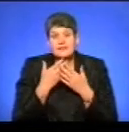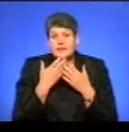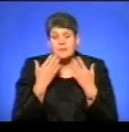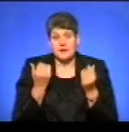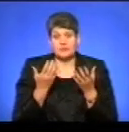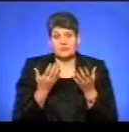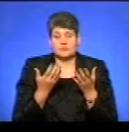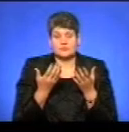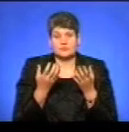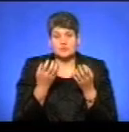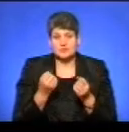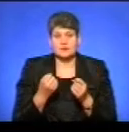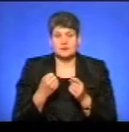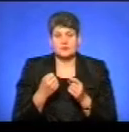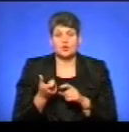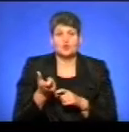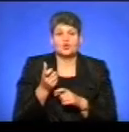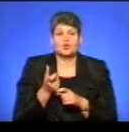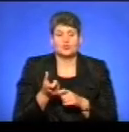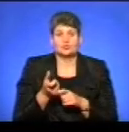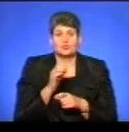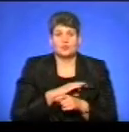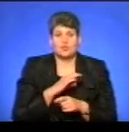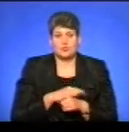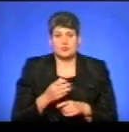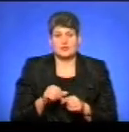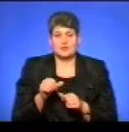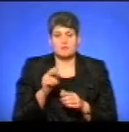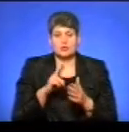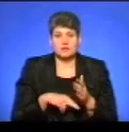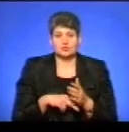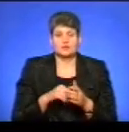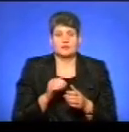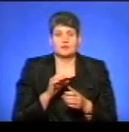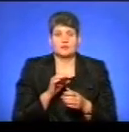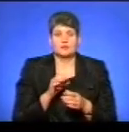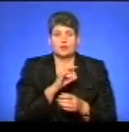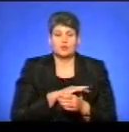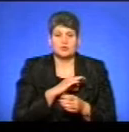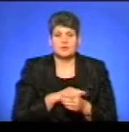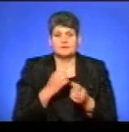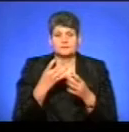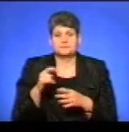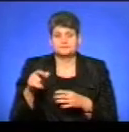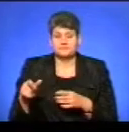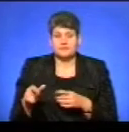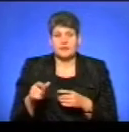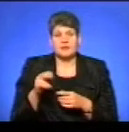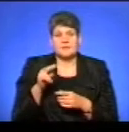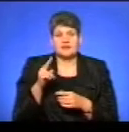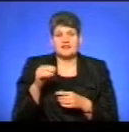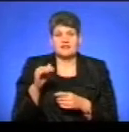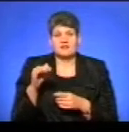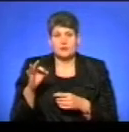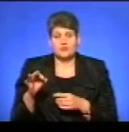більше доходів, крім податку на доходи фізичних осіб. І якраз в ця динамика, про яку я говорив, що ріст ПДФО в нашій